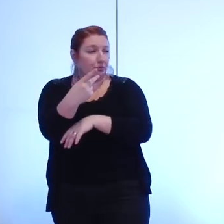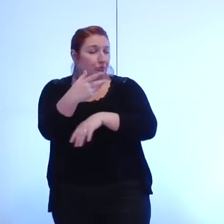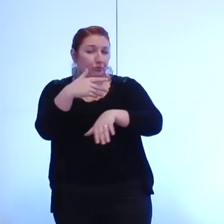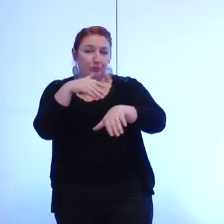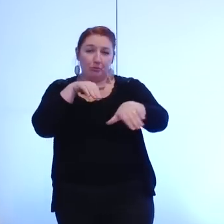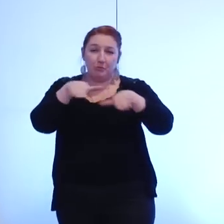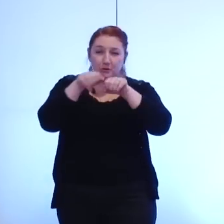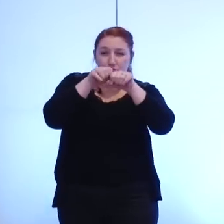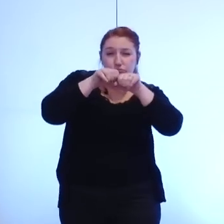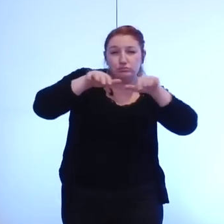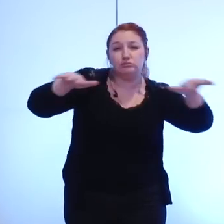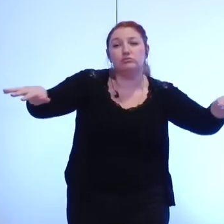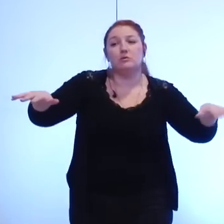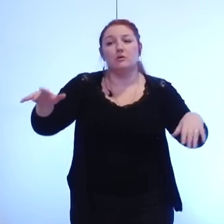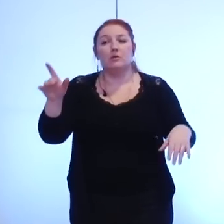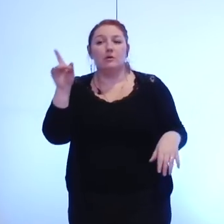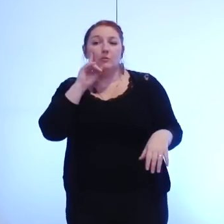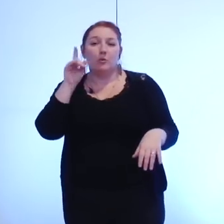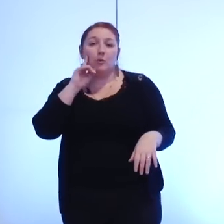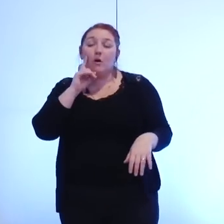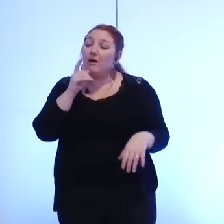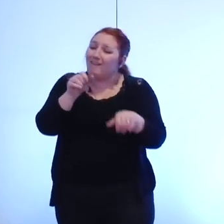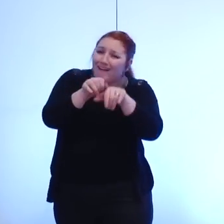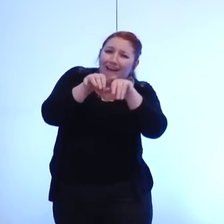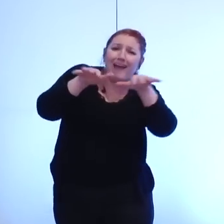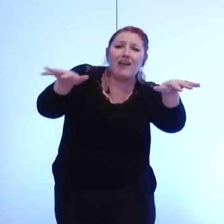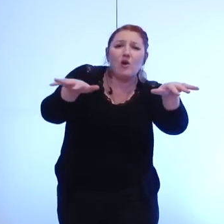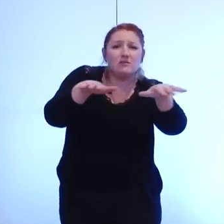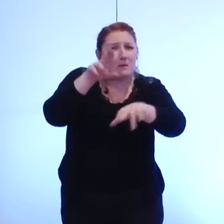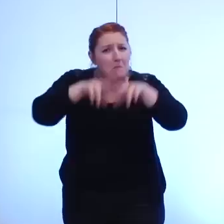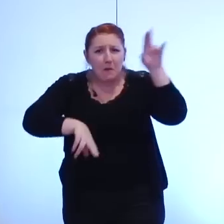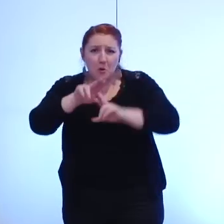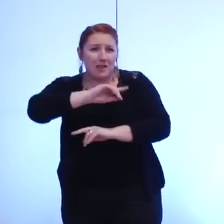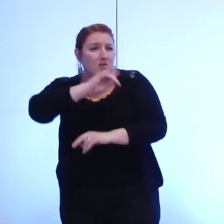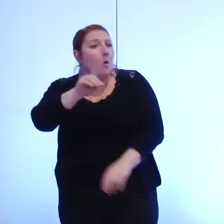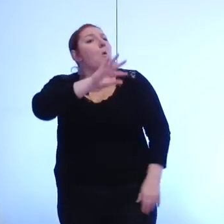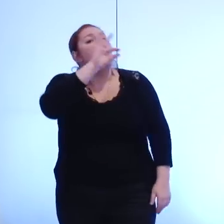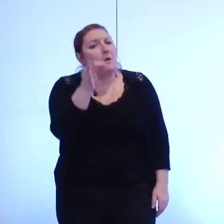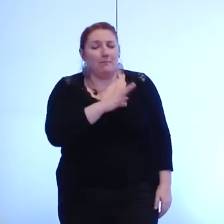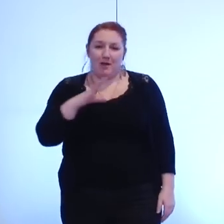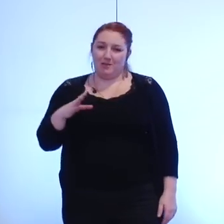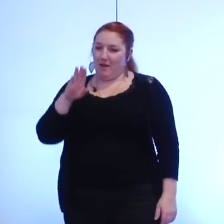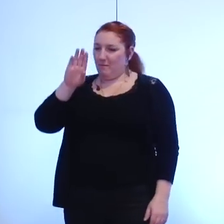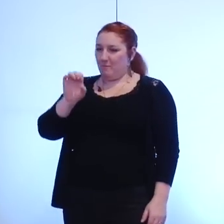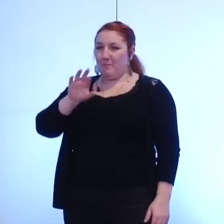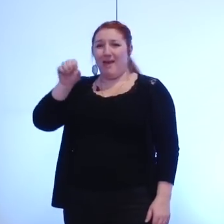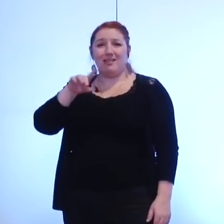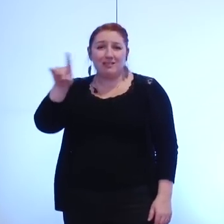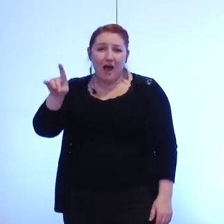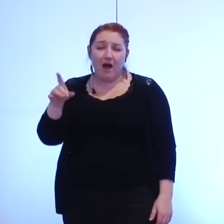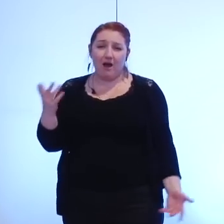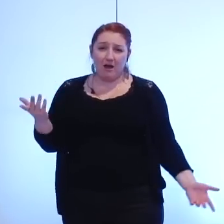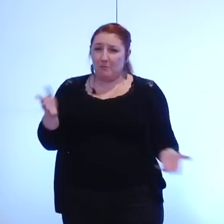ce mot là n'est pas un gros mot oui madame Bernard ce mot là n'est pas un gros mot il ne faut pas vous